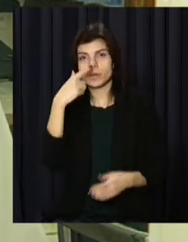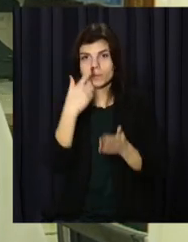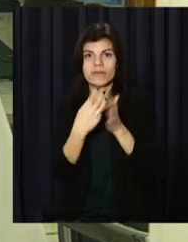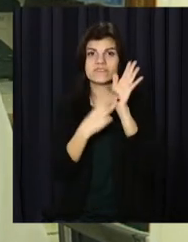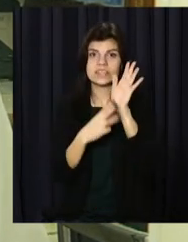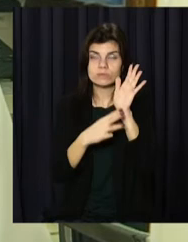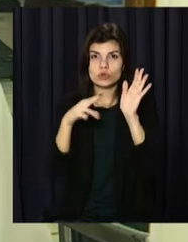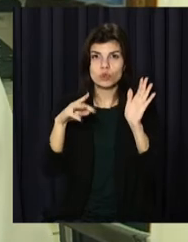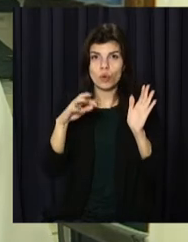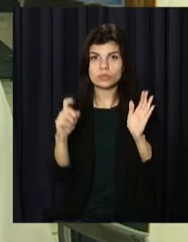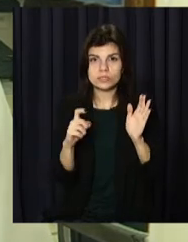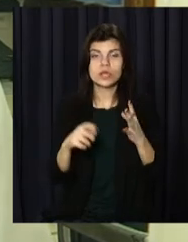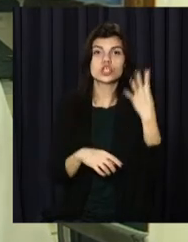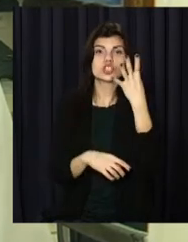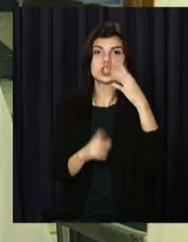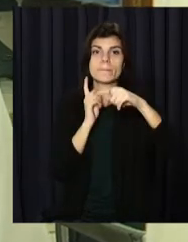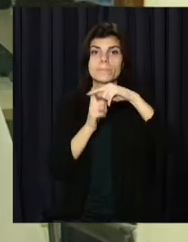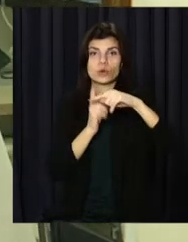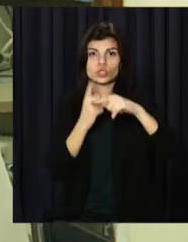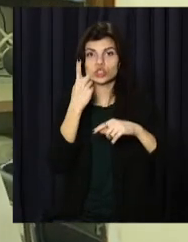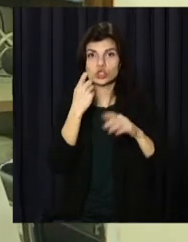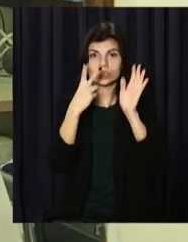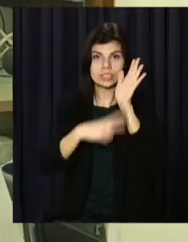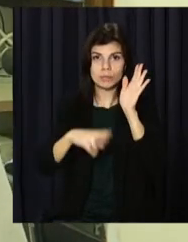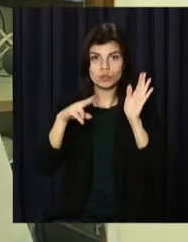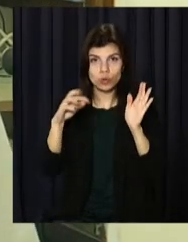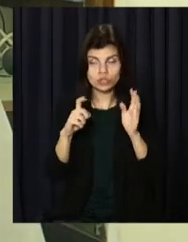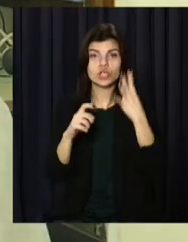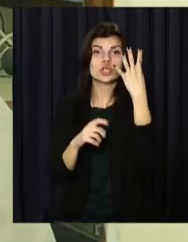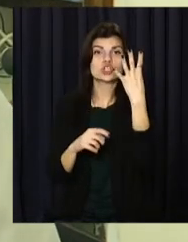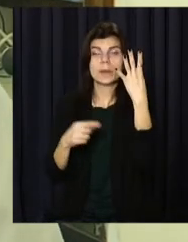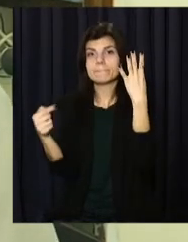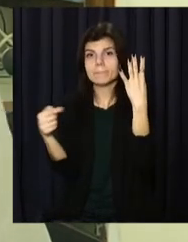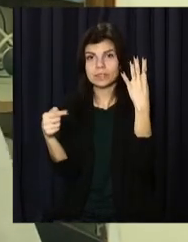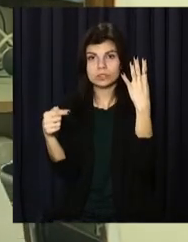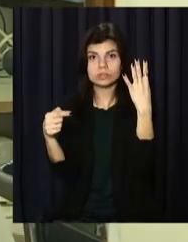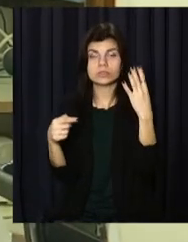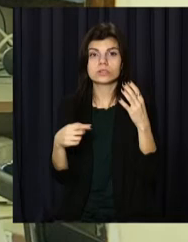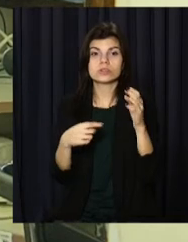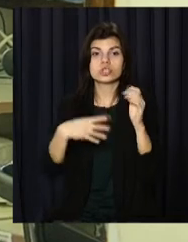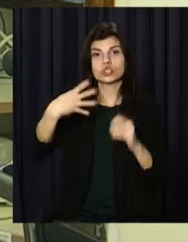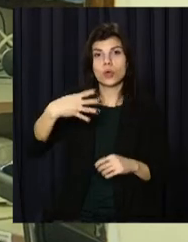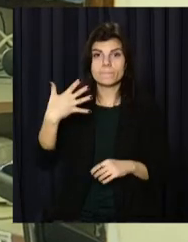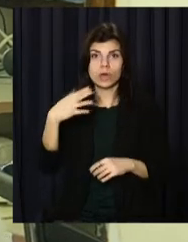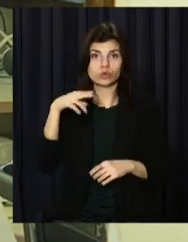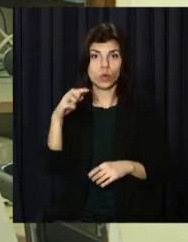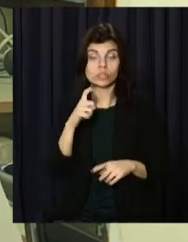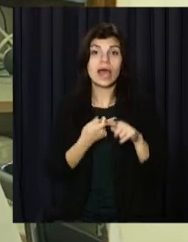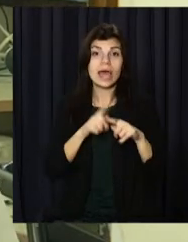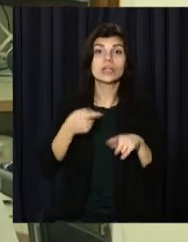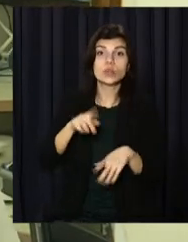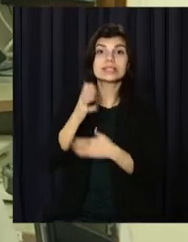80 доз, четверта позитивний 170 доз, четверта негативний 45 доз. Оце ті